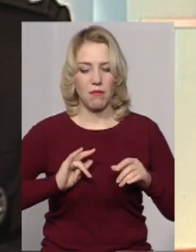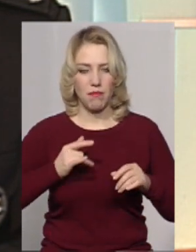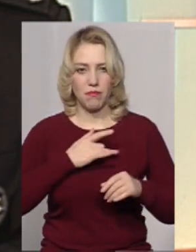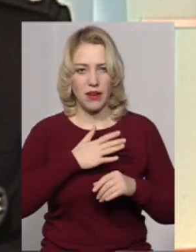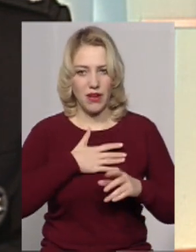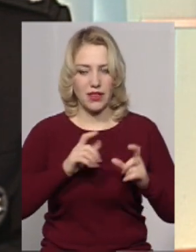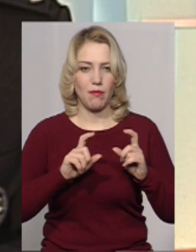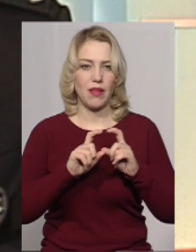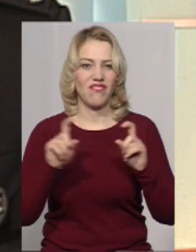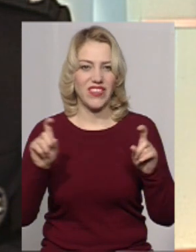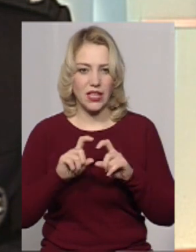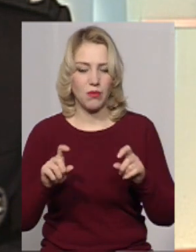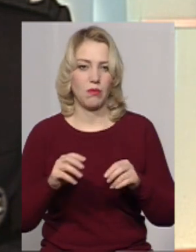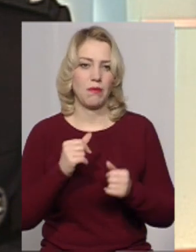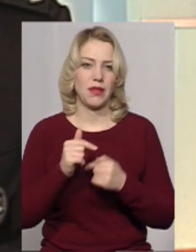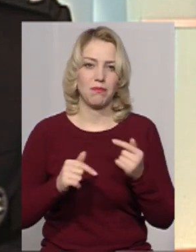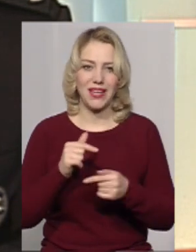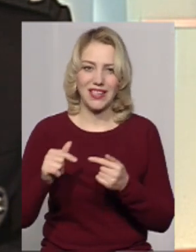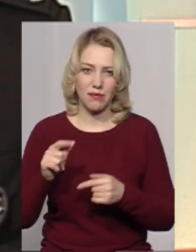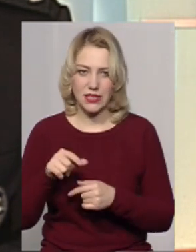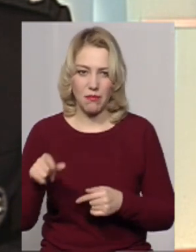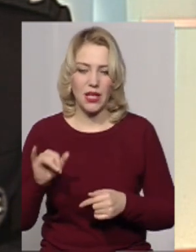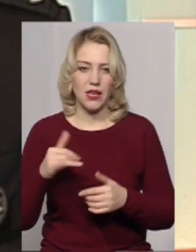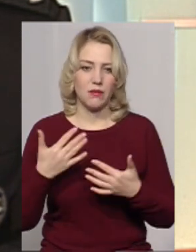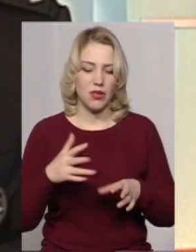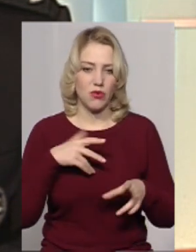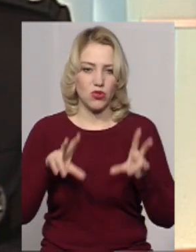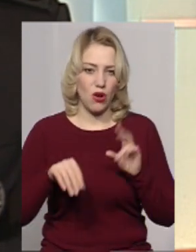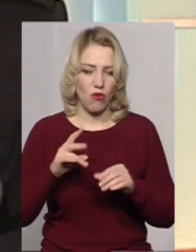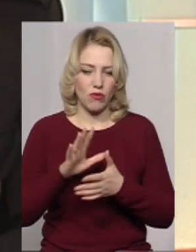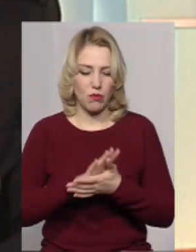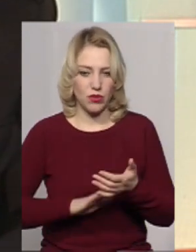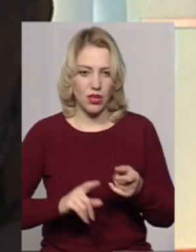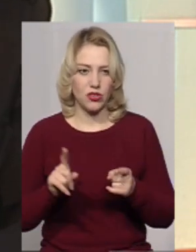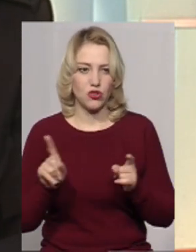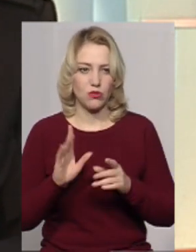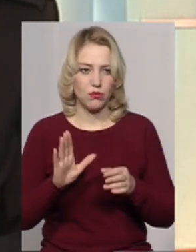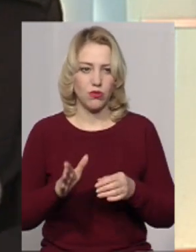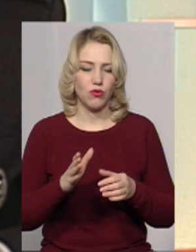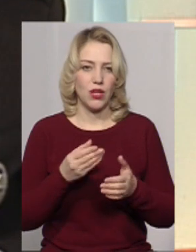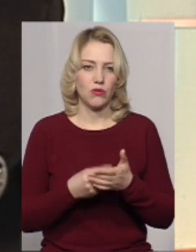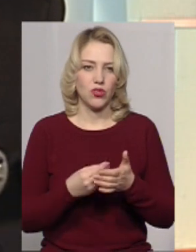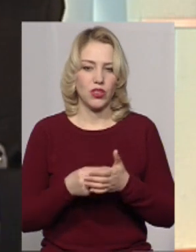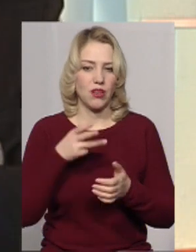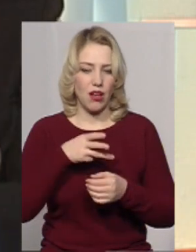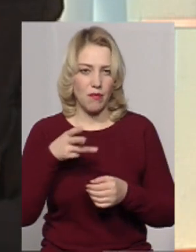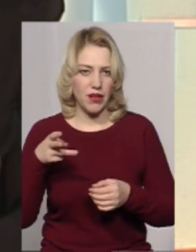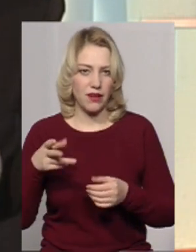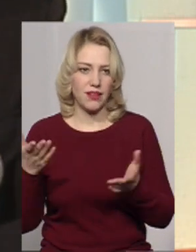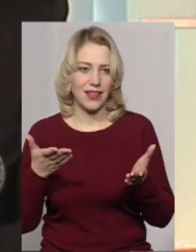з приватними підприємцями, і розраховуємо подальшу інші, що будуть підчатися ще камери, які